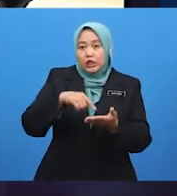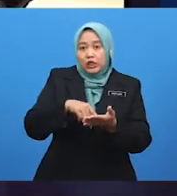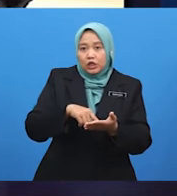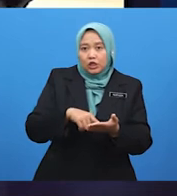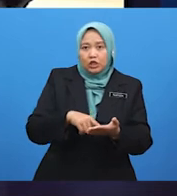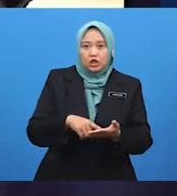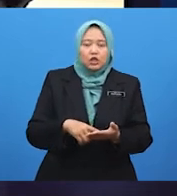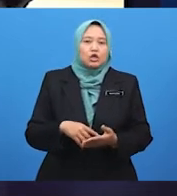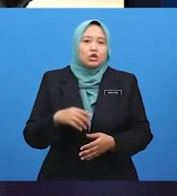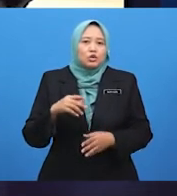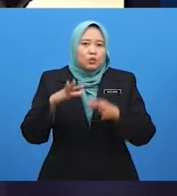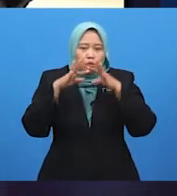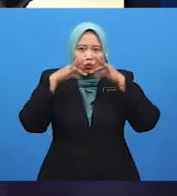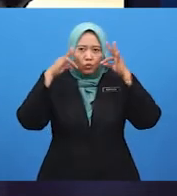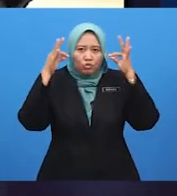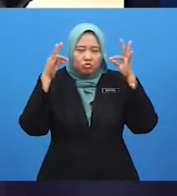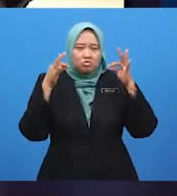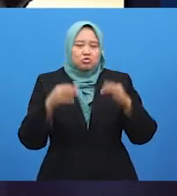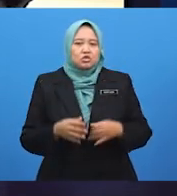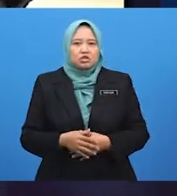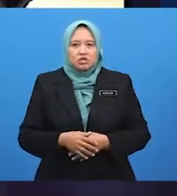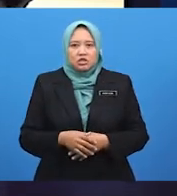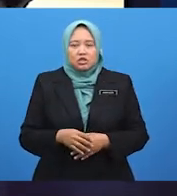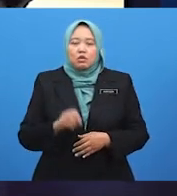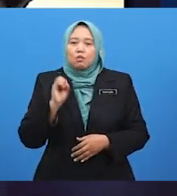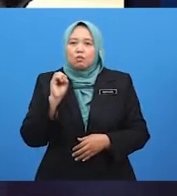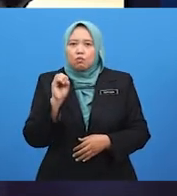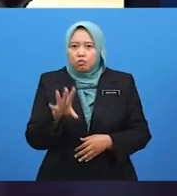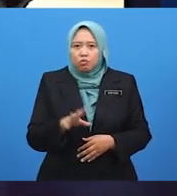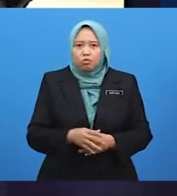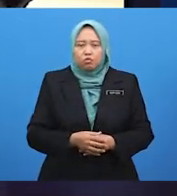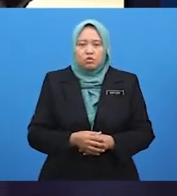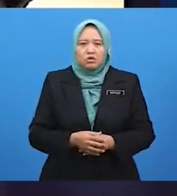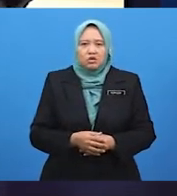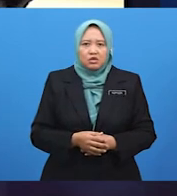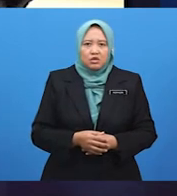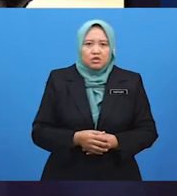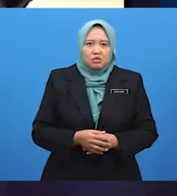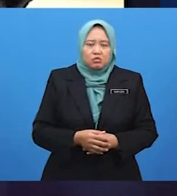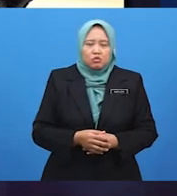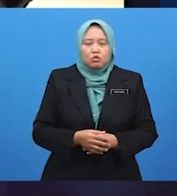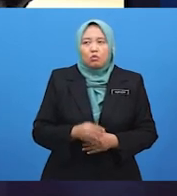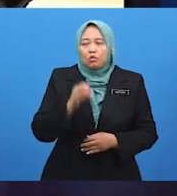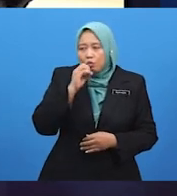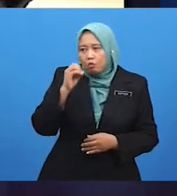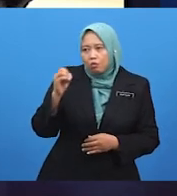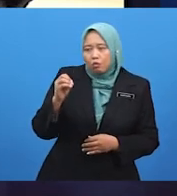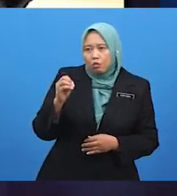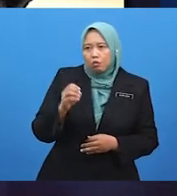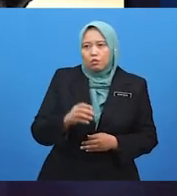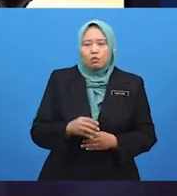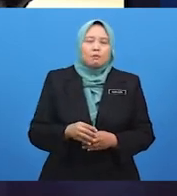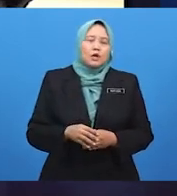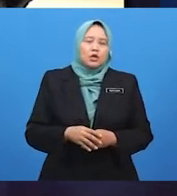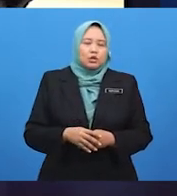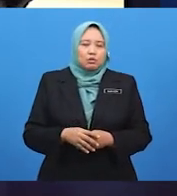liar. Oh, kucing liar. Patutlah jiran mengelur tentang najis kucing bersepat di kawasan kejiranan kita.